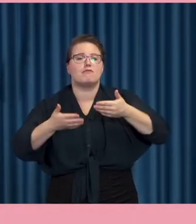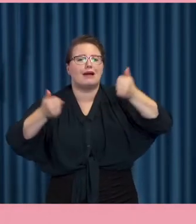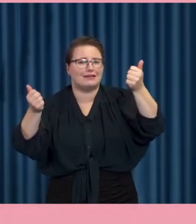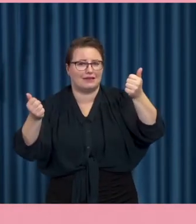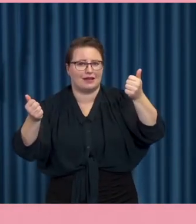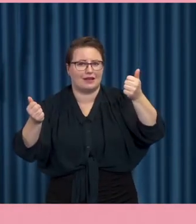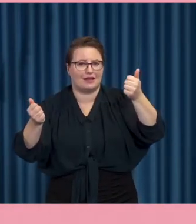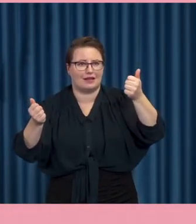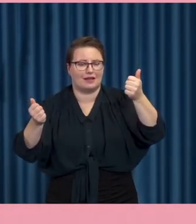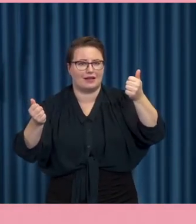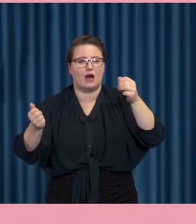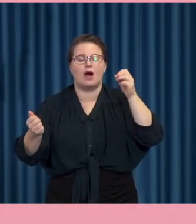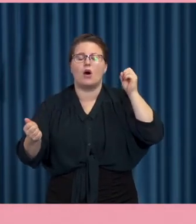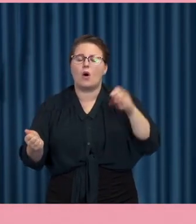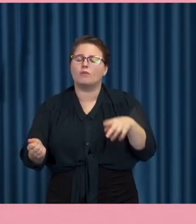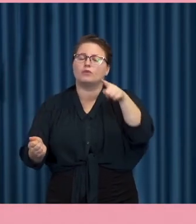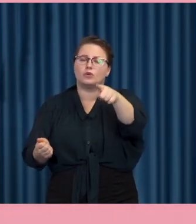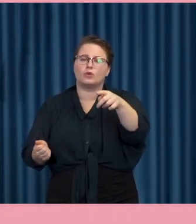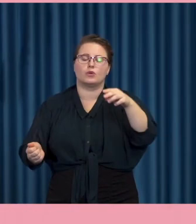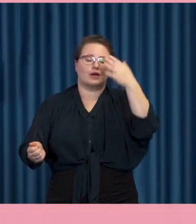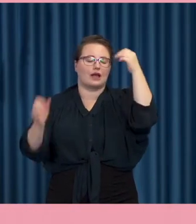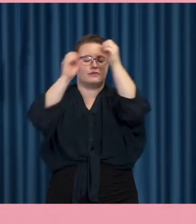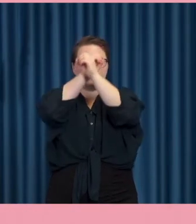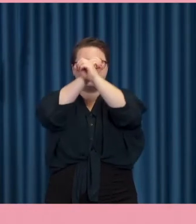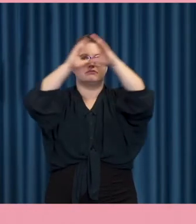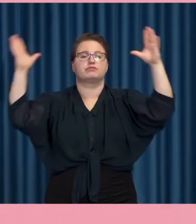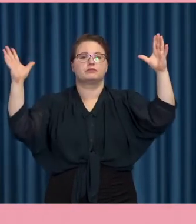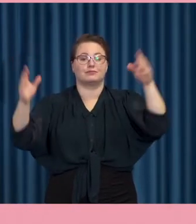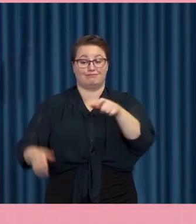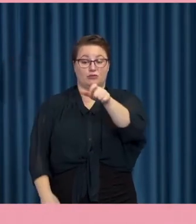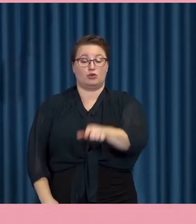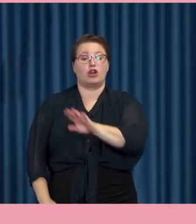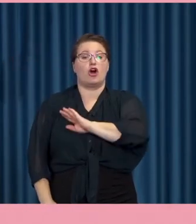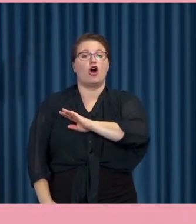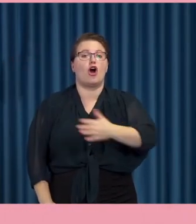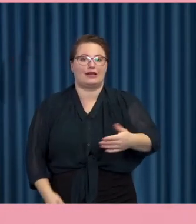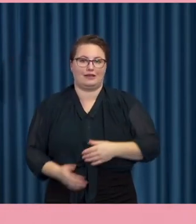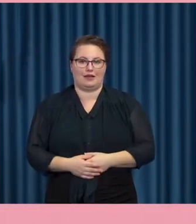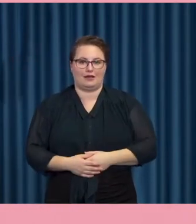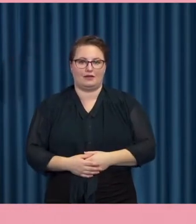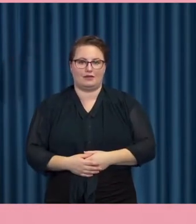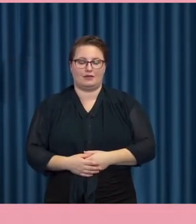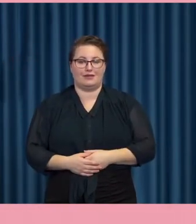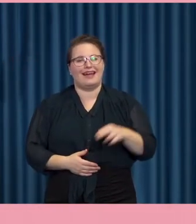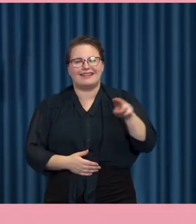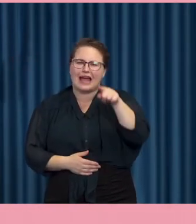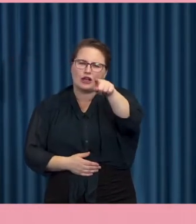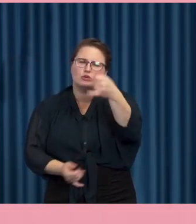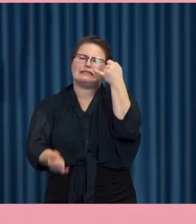Tänk då nu på en person som inte har det här. När såg ni ens en telefonkatalog sist?